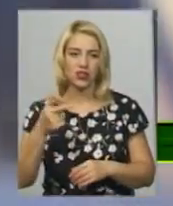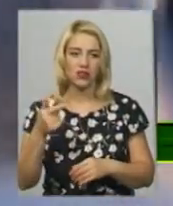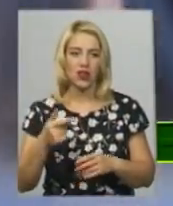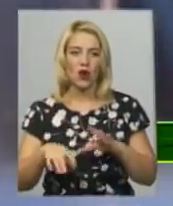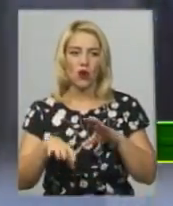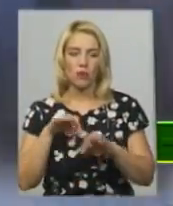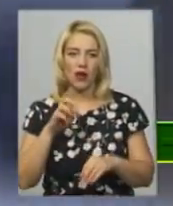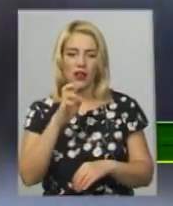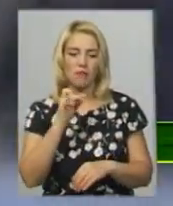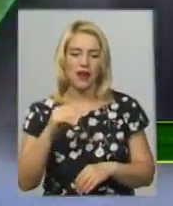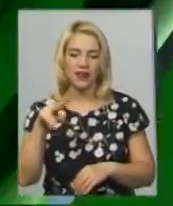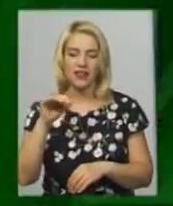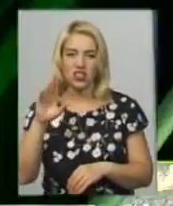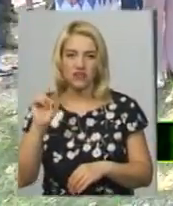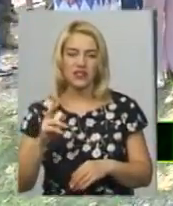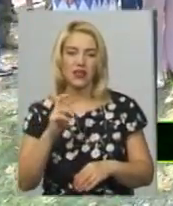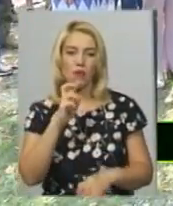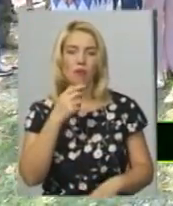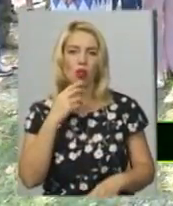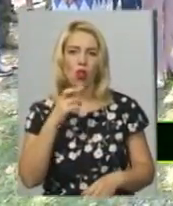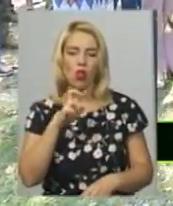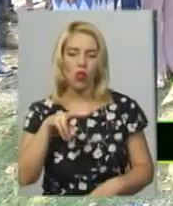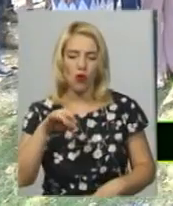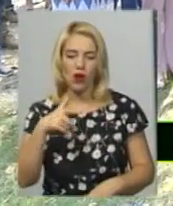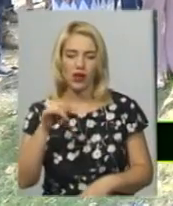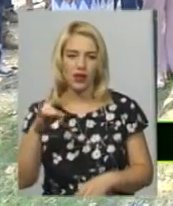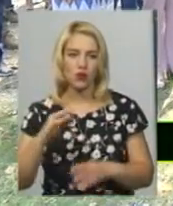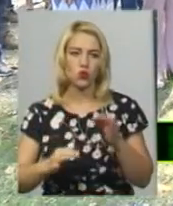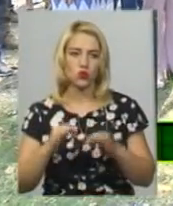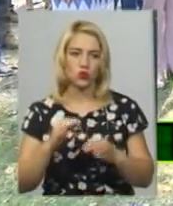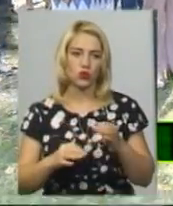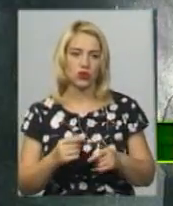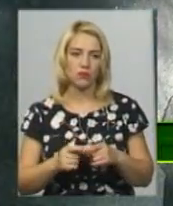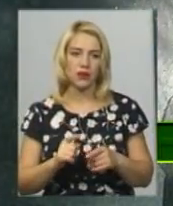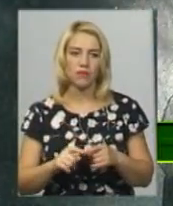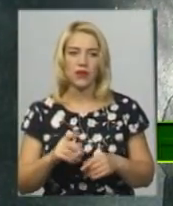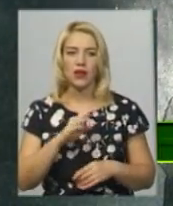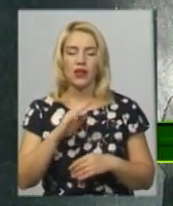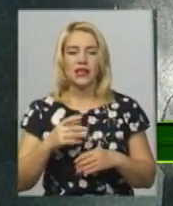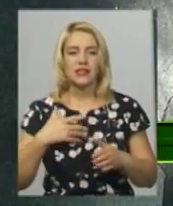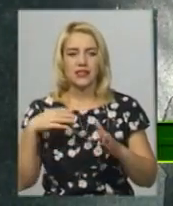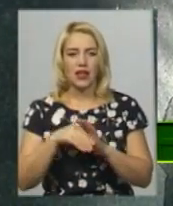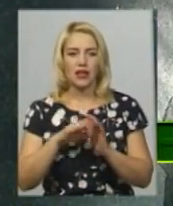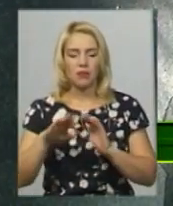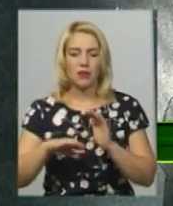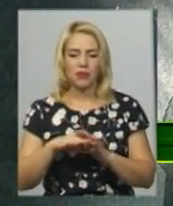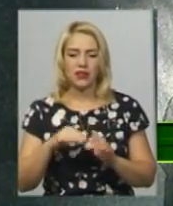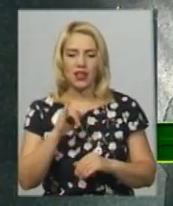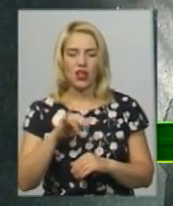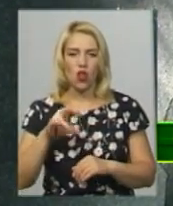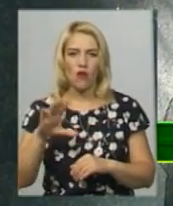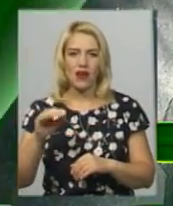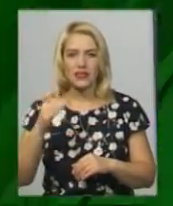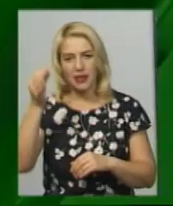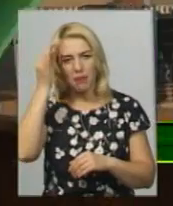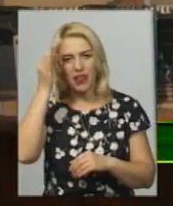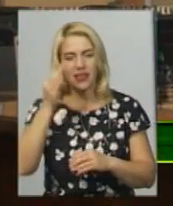блогеру в Хмельницькому суді. Панахидою вшанували пам'ять загиблого під Іловайську мера Старої Синяви Олександра Романенка.